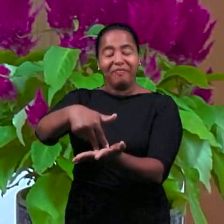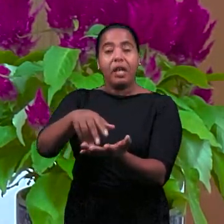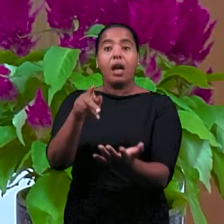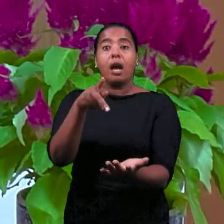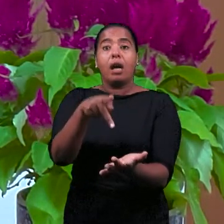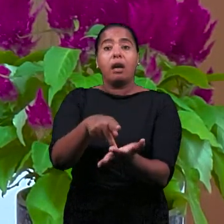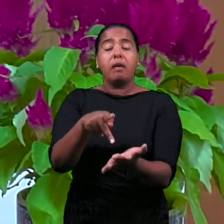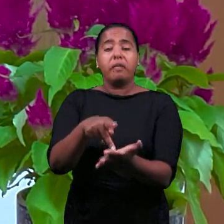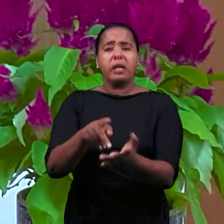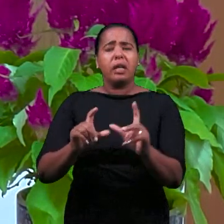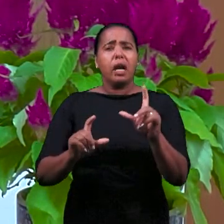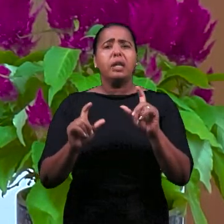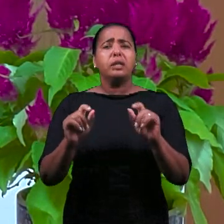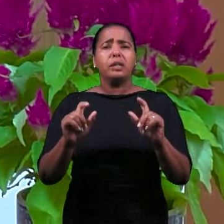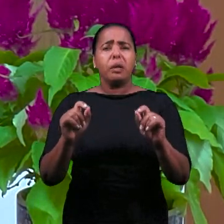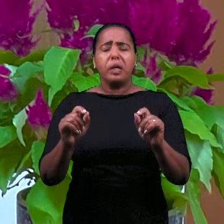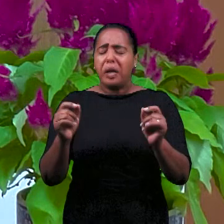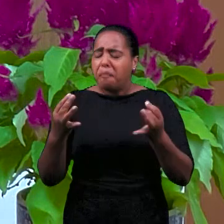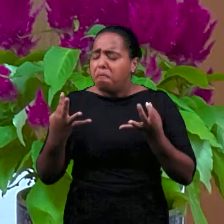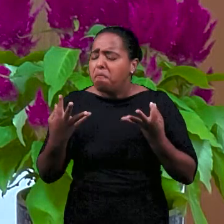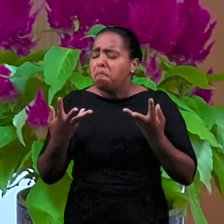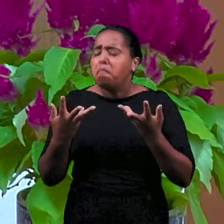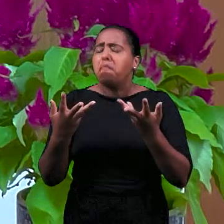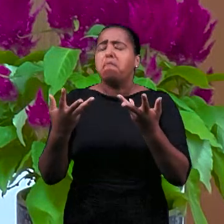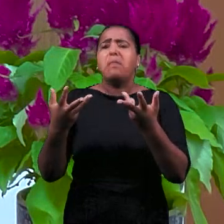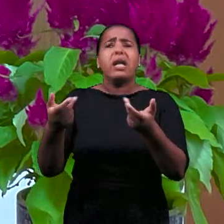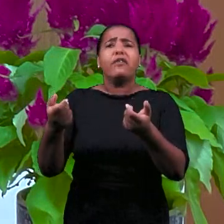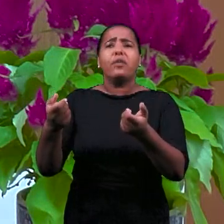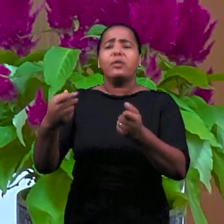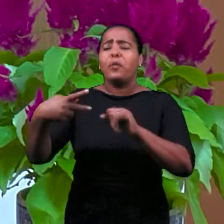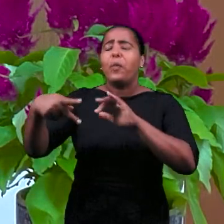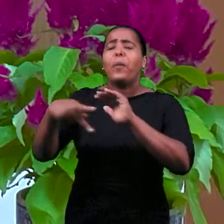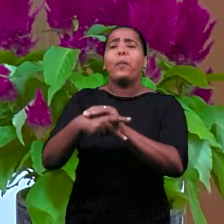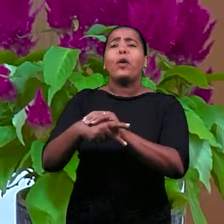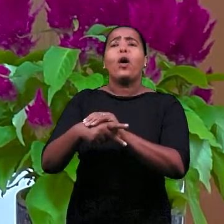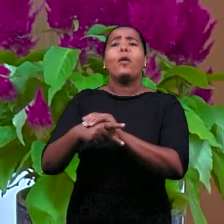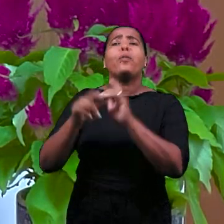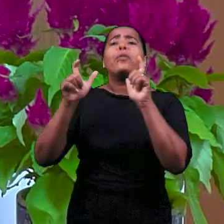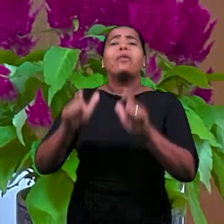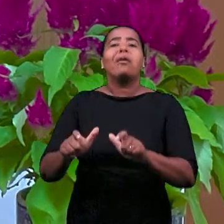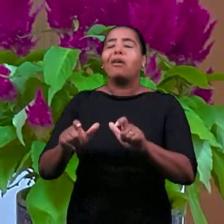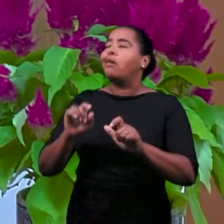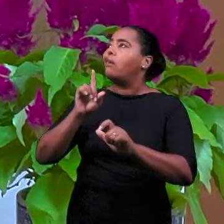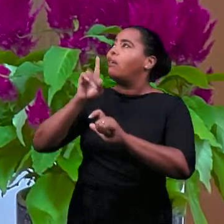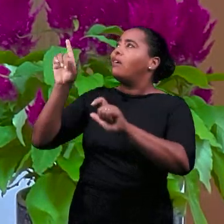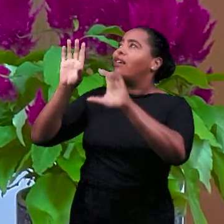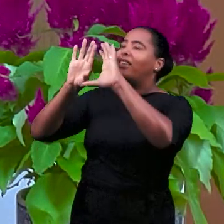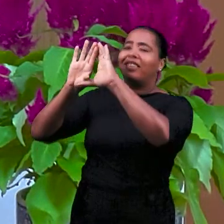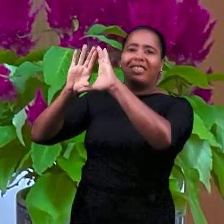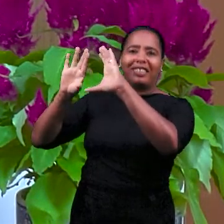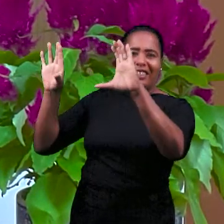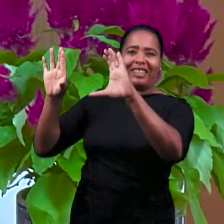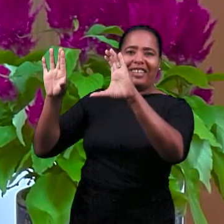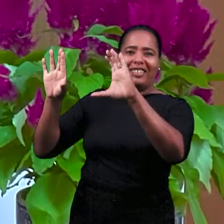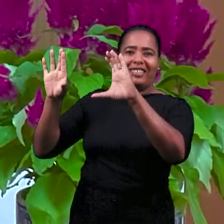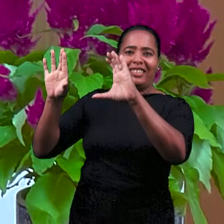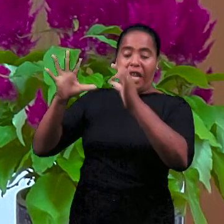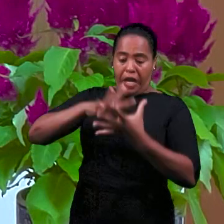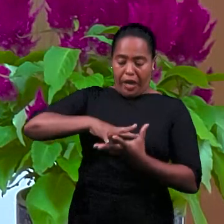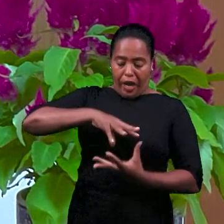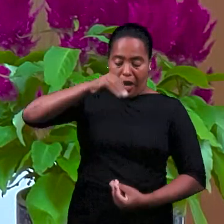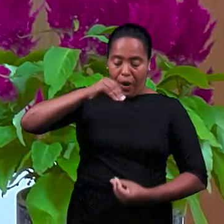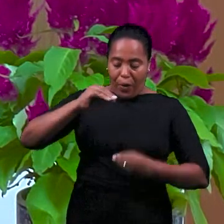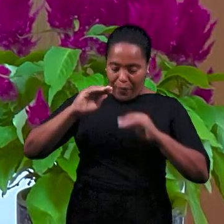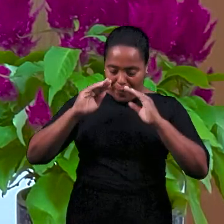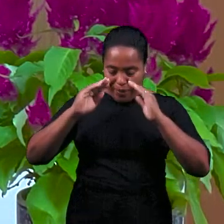истина – это что-то превосходное, из вечности, относится к душе